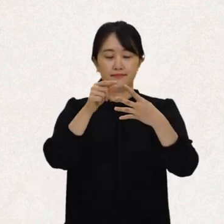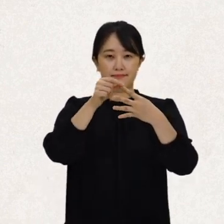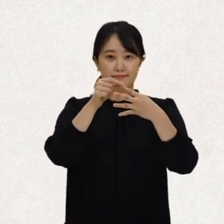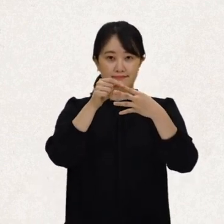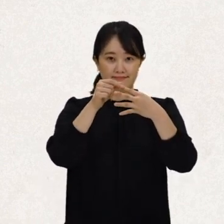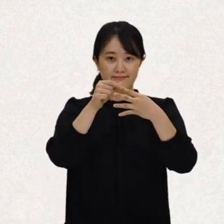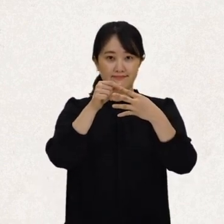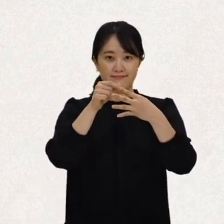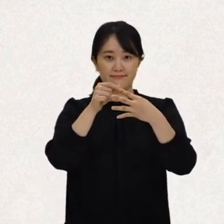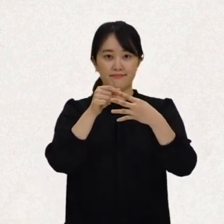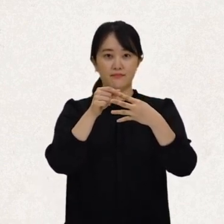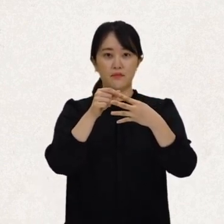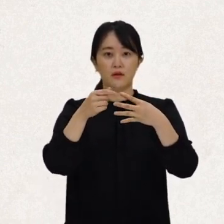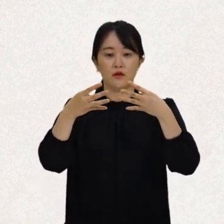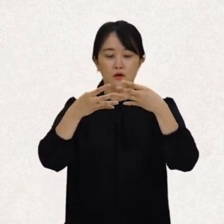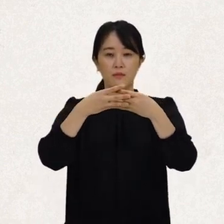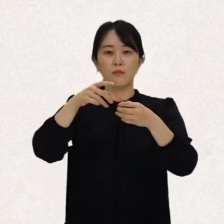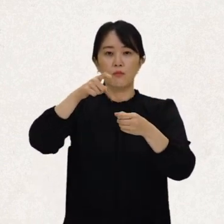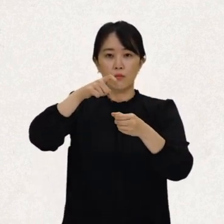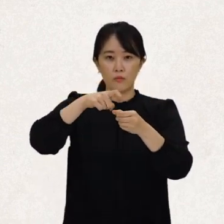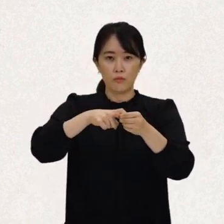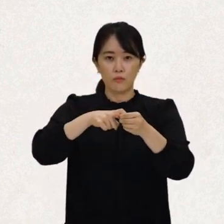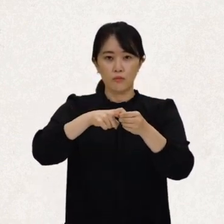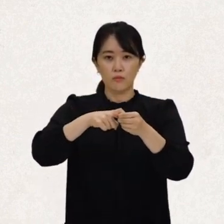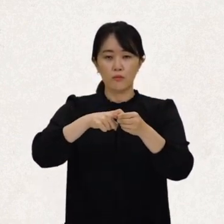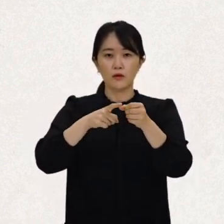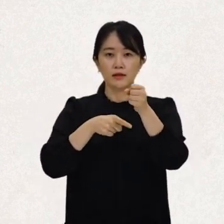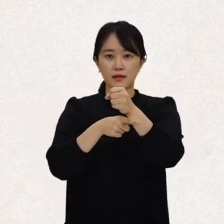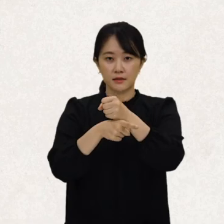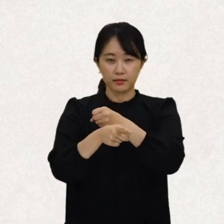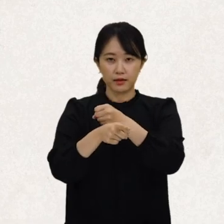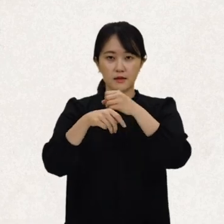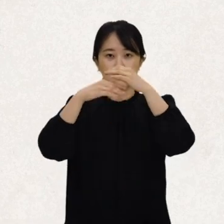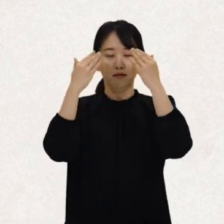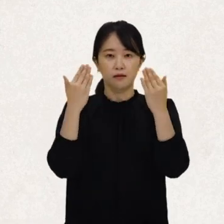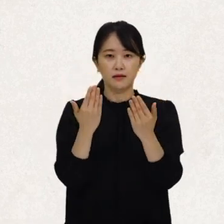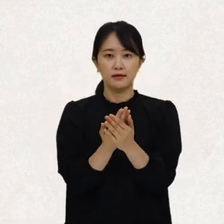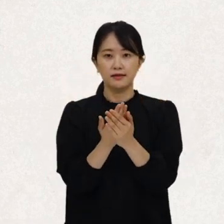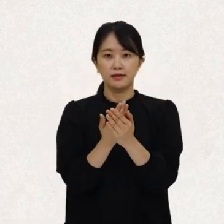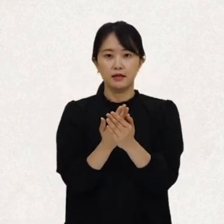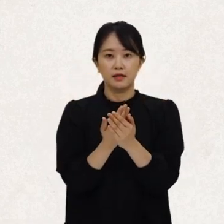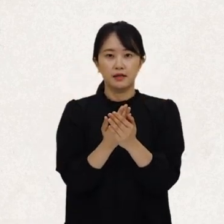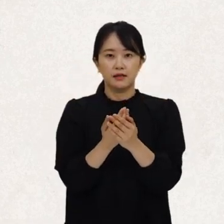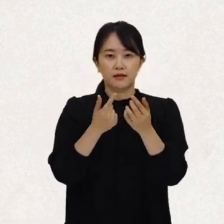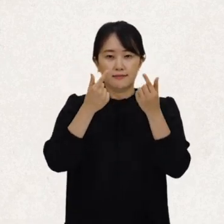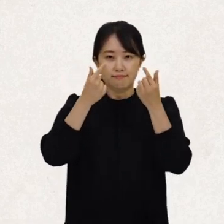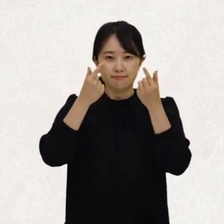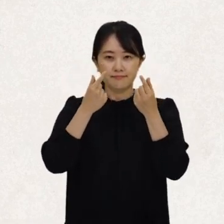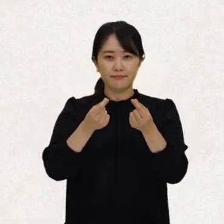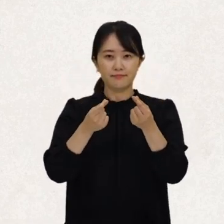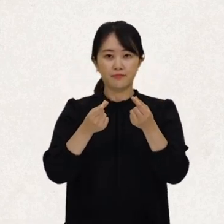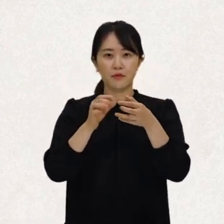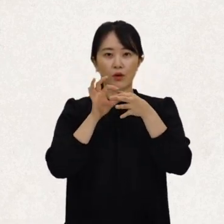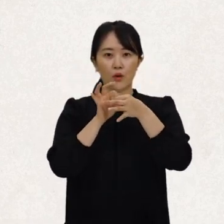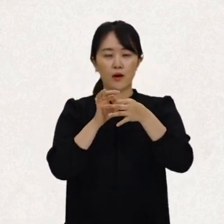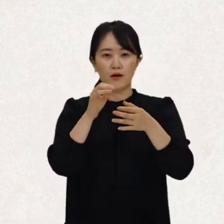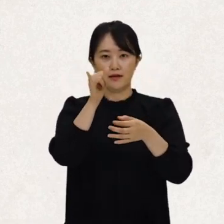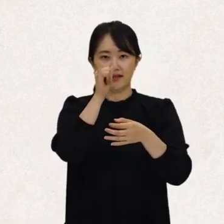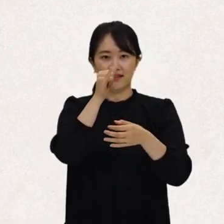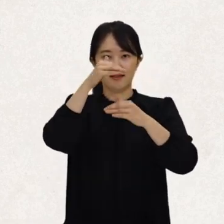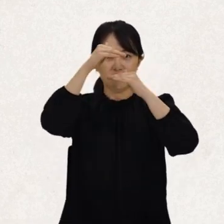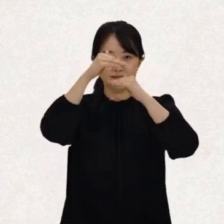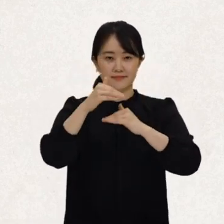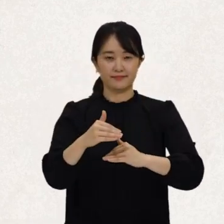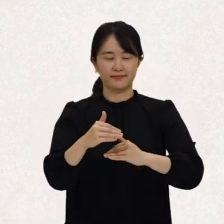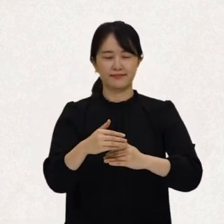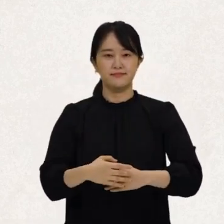제1절은 협약의 목적, 정의, 그리고 모든 조항에 공통으로 영향을 끼치는 조항을 담고